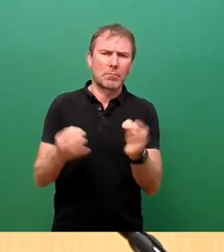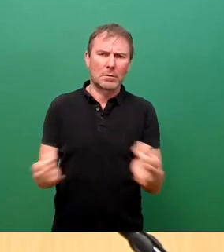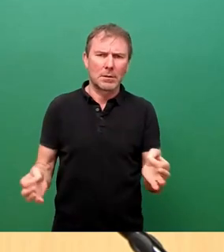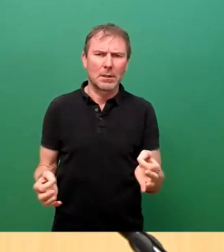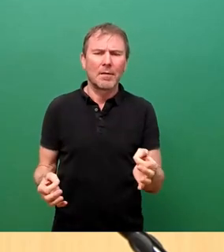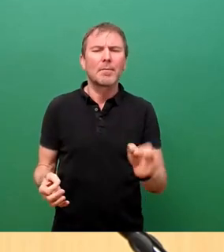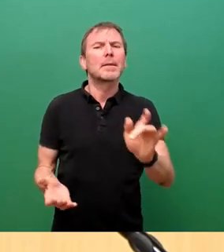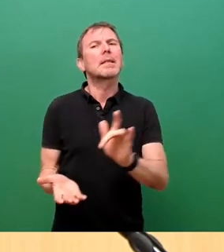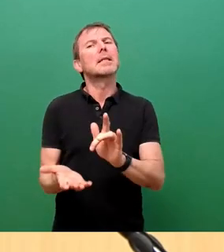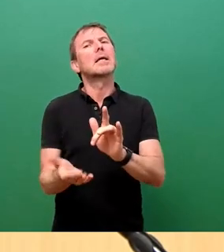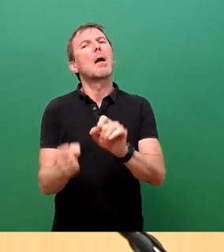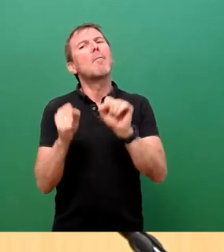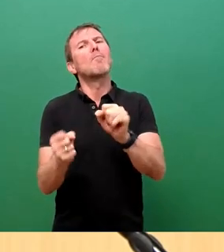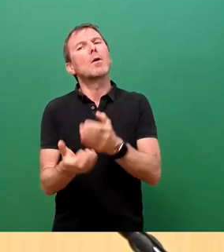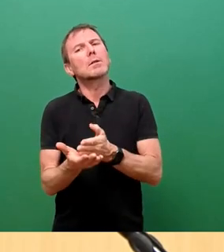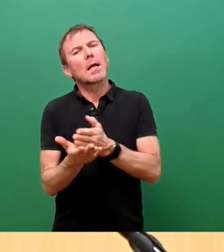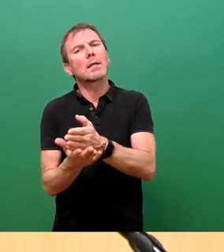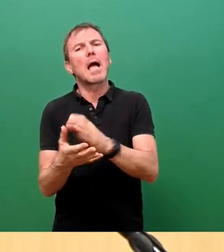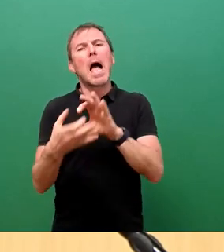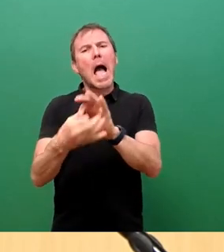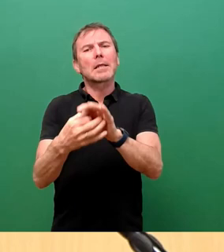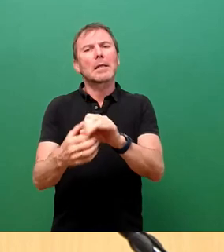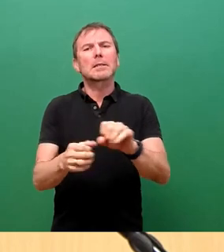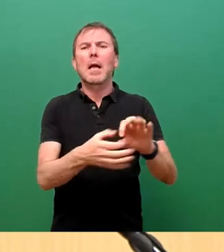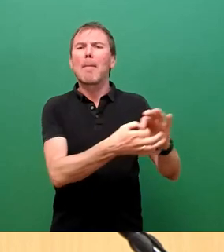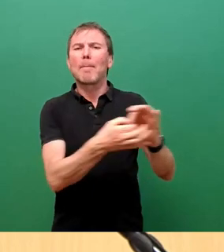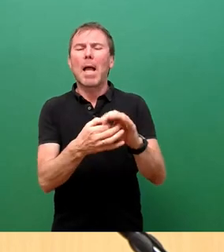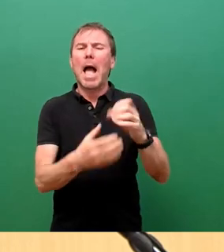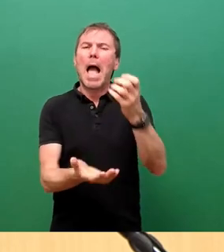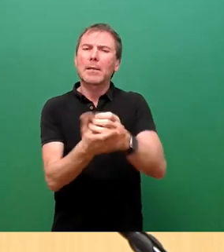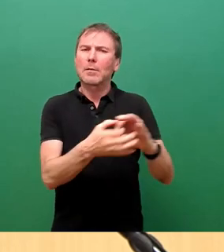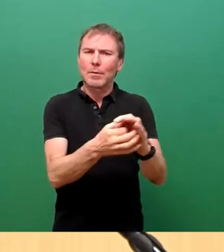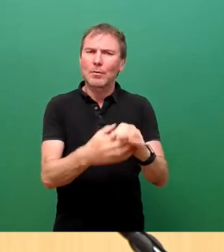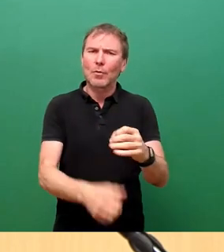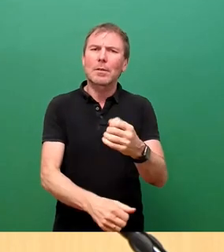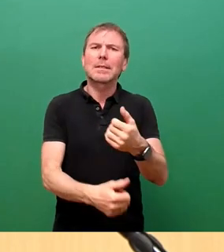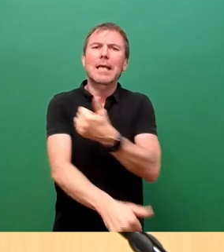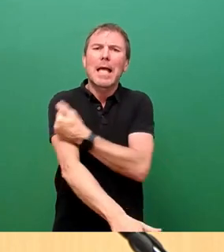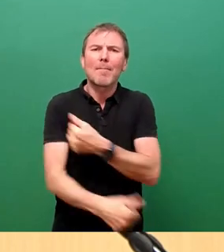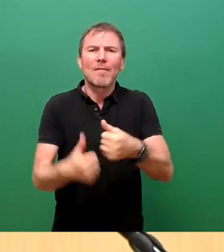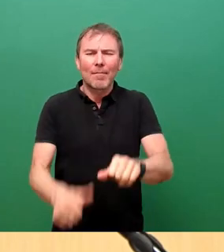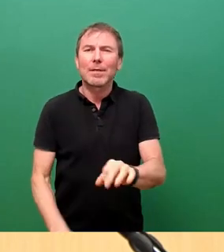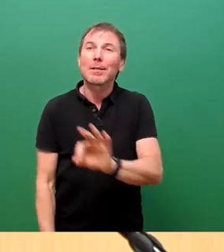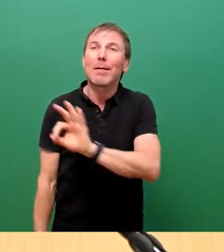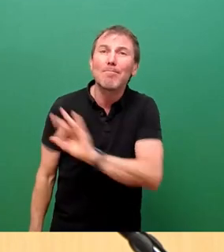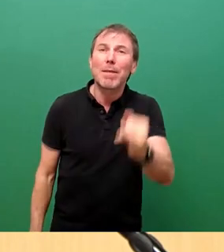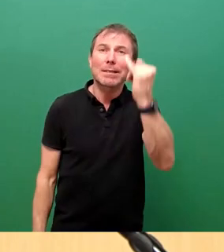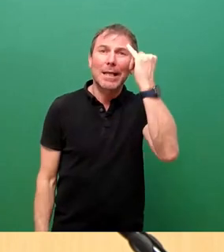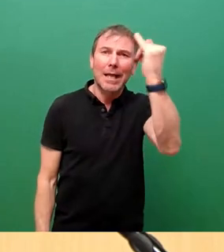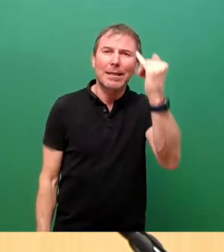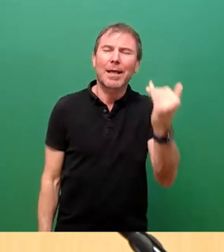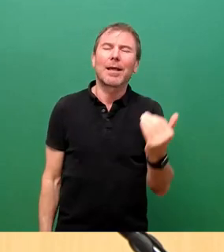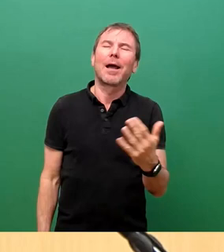einrichtungsbezogenen Impfpflicht vielleicht nicht die allerbeste Idee war, ich glaube, das hat meine Partei auch auf den